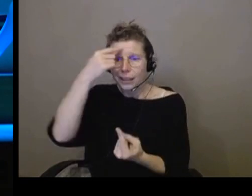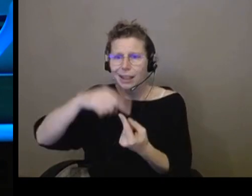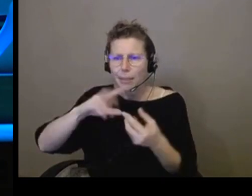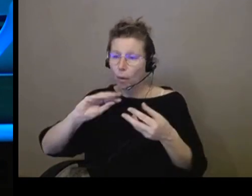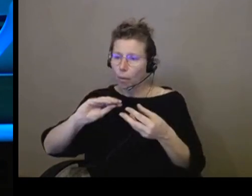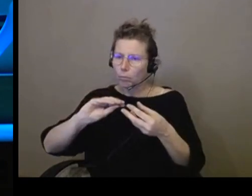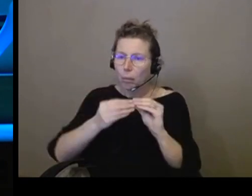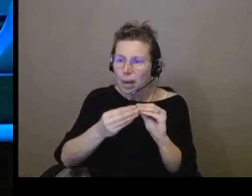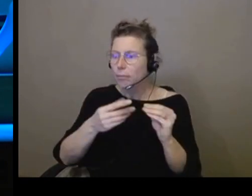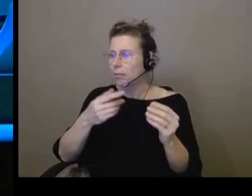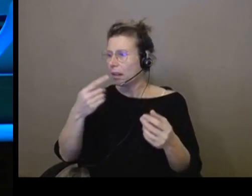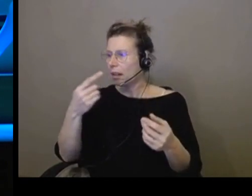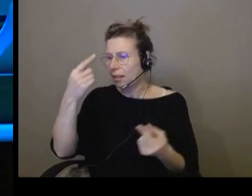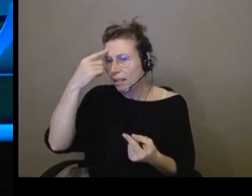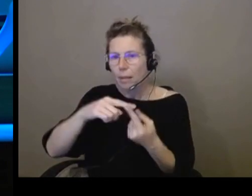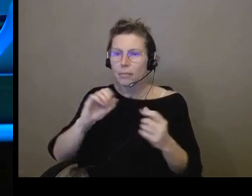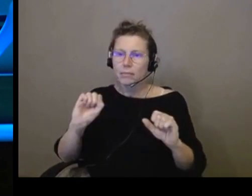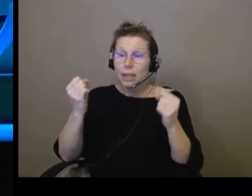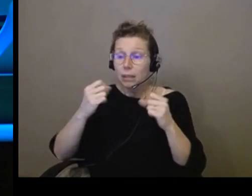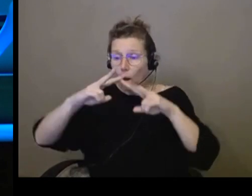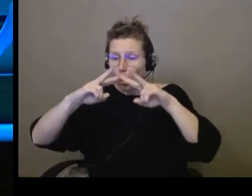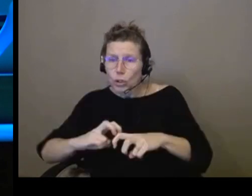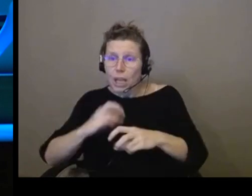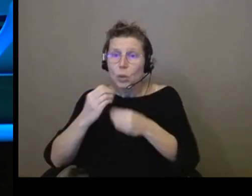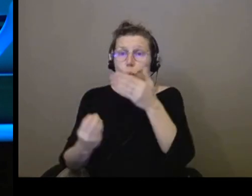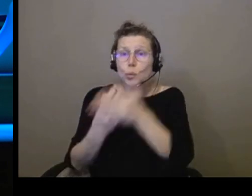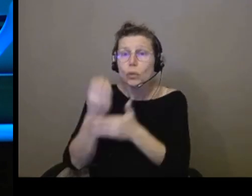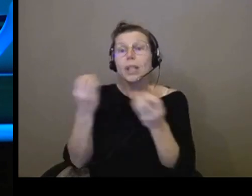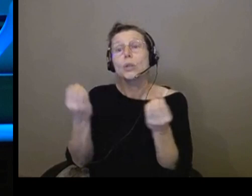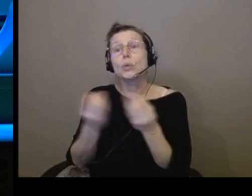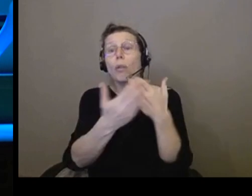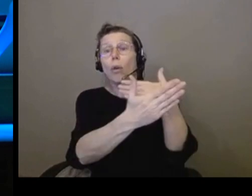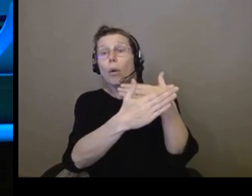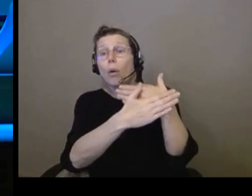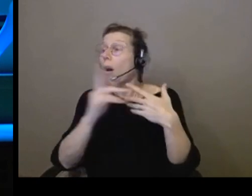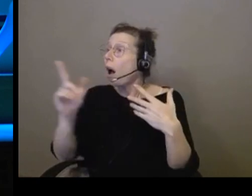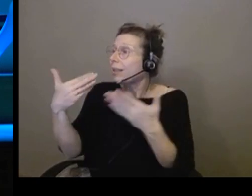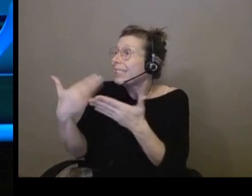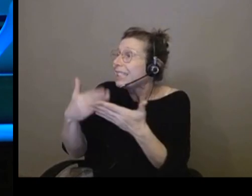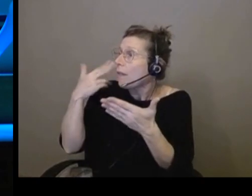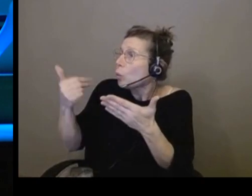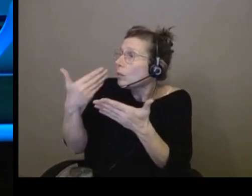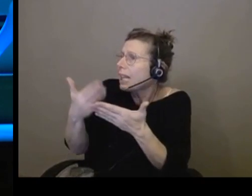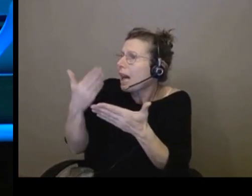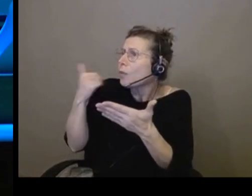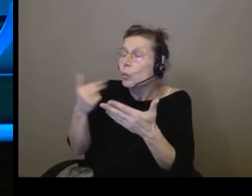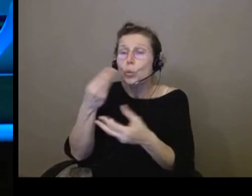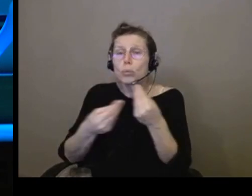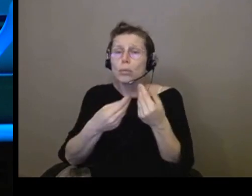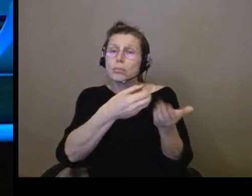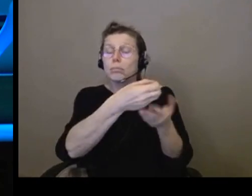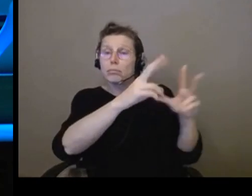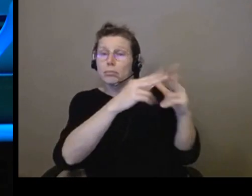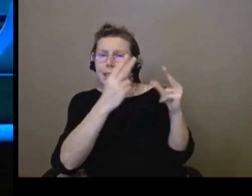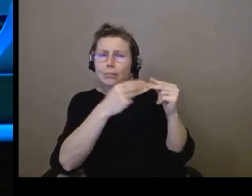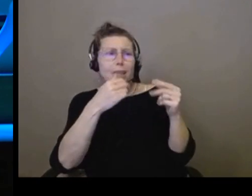nouveautés. Ils nous disent, tiens, nous, on a vu ça ou ça, des choses qui leur plaisent et des choses qui leur plaisent moins. Et on travaille ensemble. Et puis par